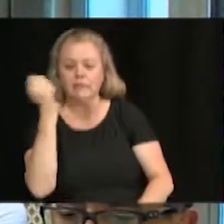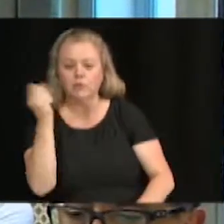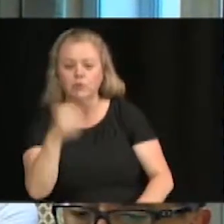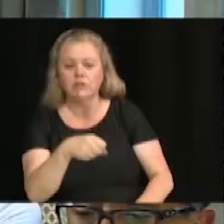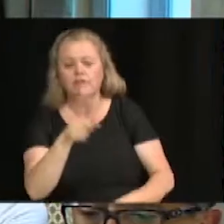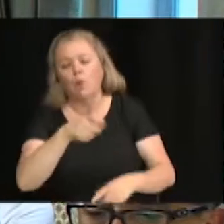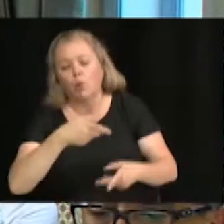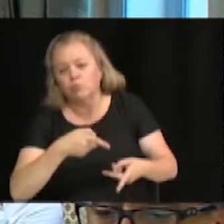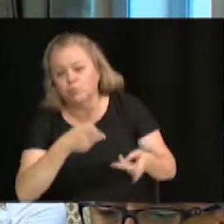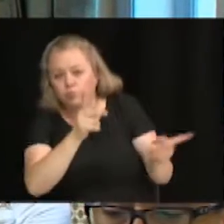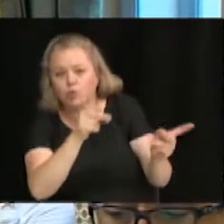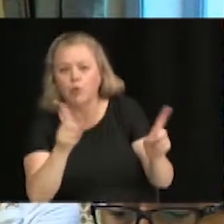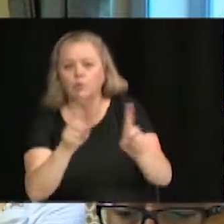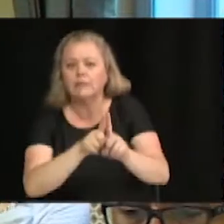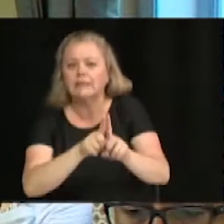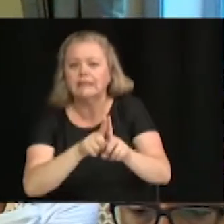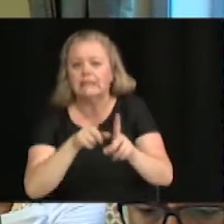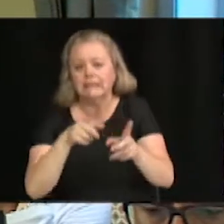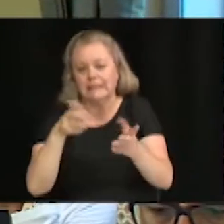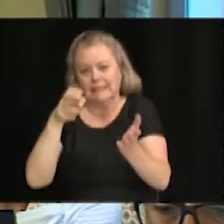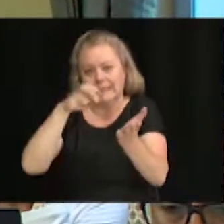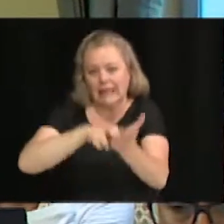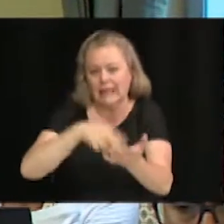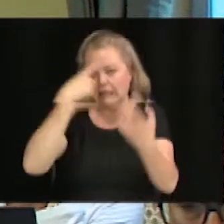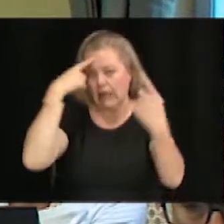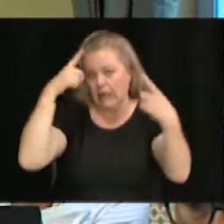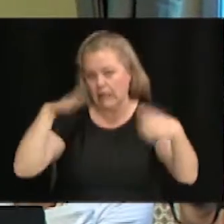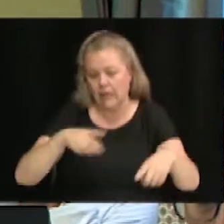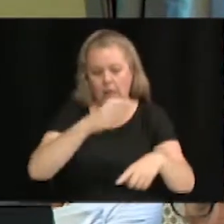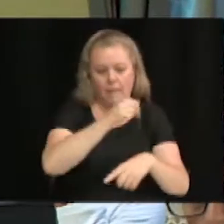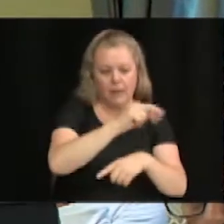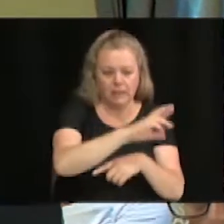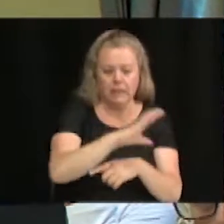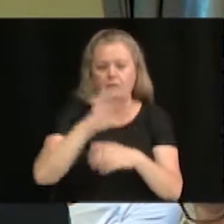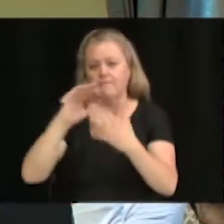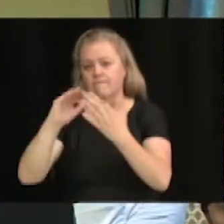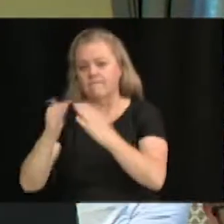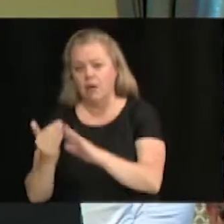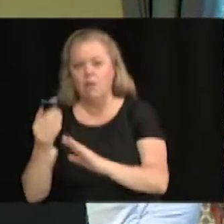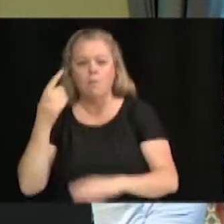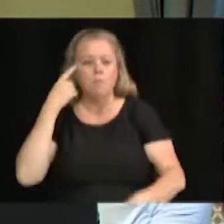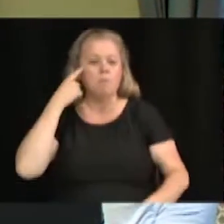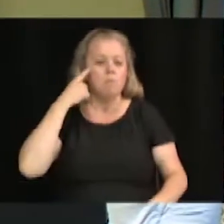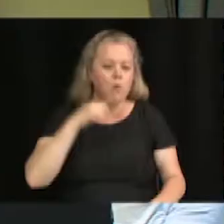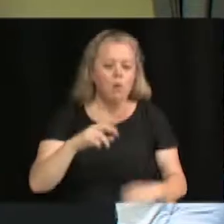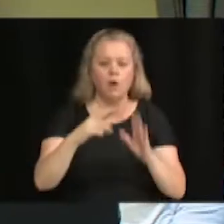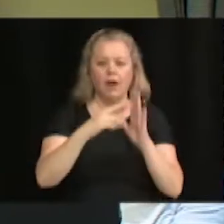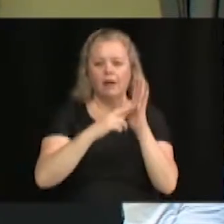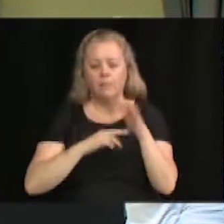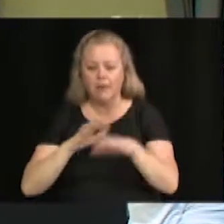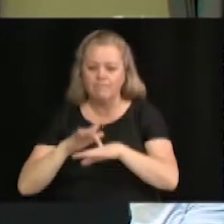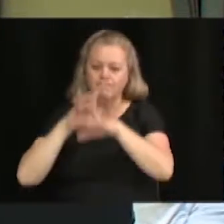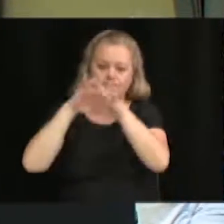de l'entente à intervenir avec la MRC et la ville concernant l'application et la gestion du règlement de rénovation résidentielle Rénault